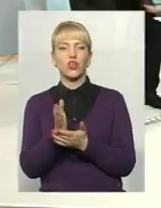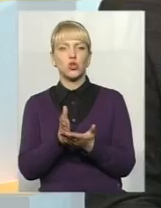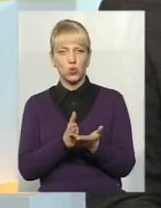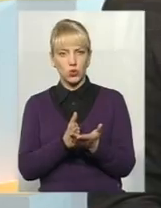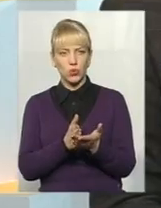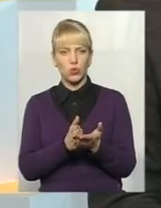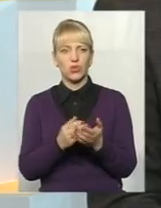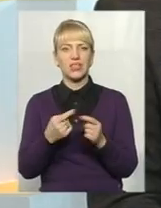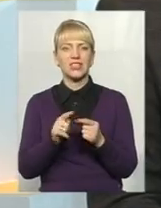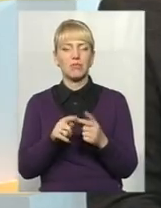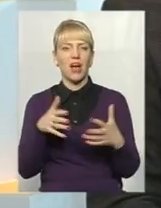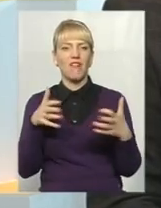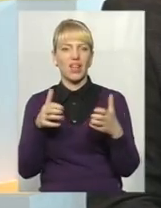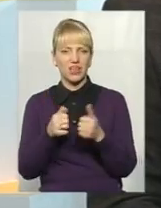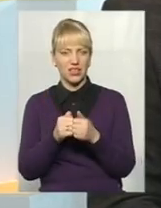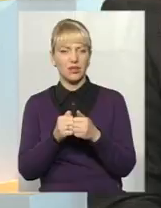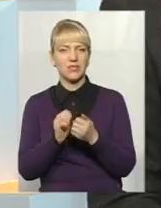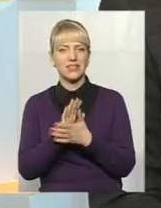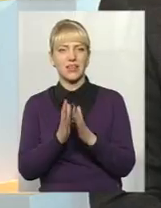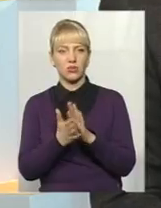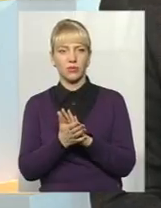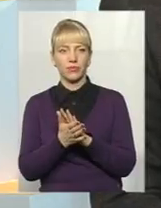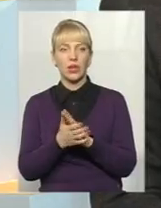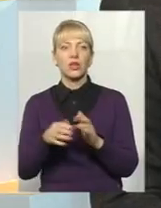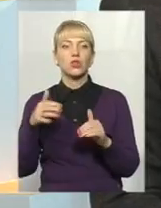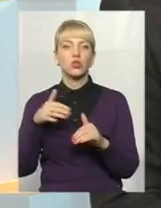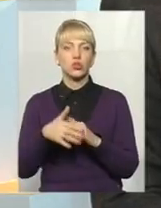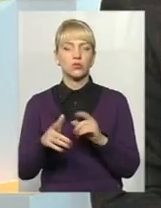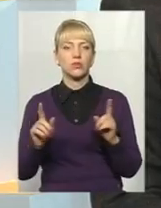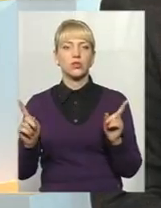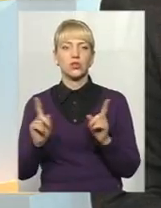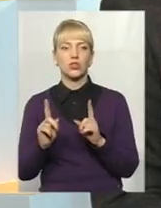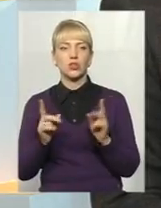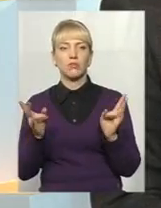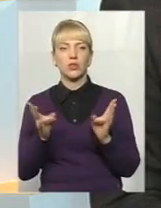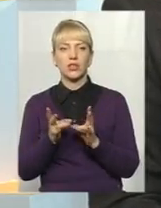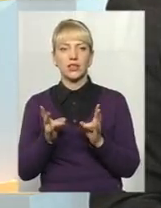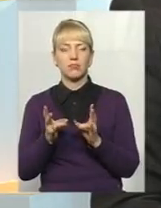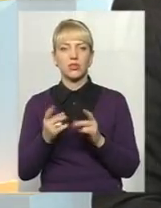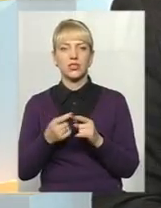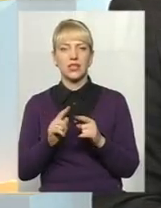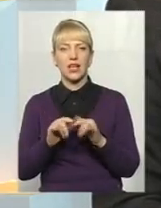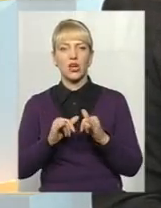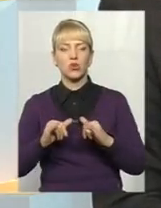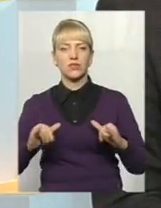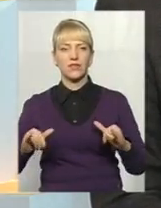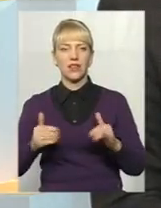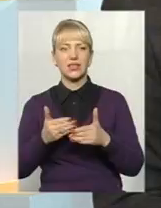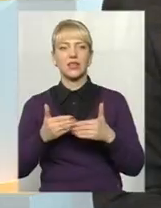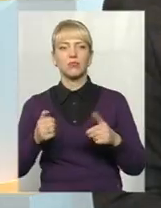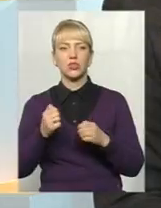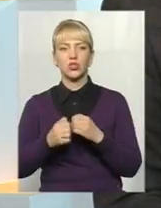аварійним станом. Зрозуміло, що потрібно це розвивати. І ми